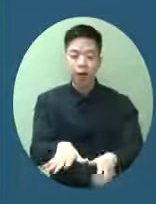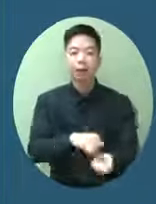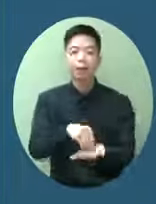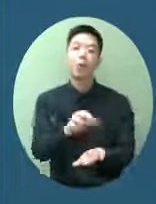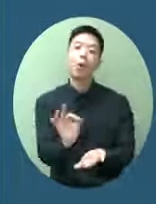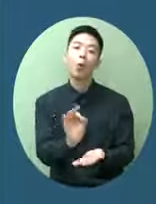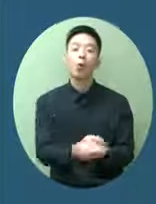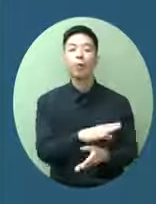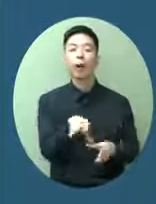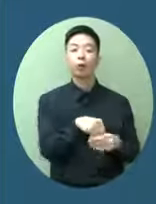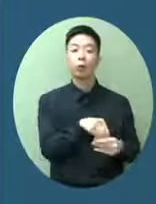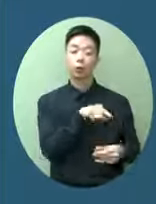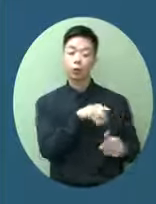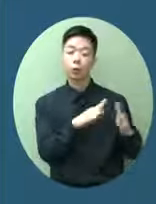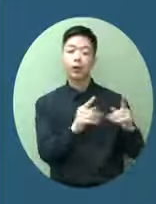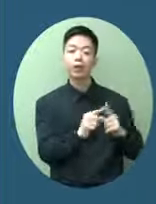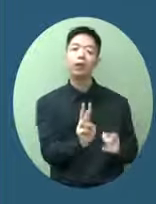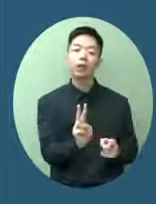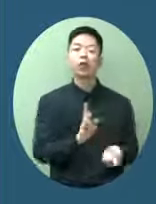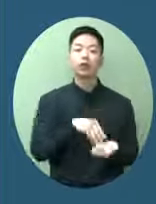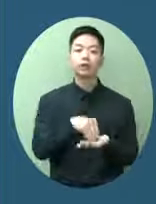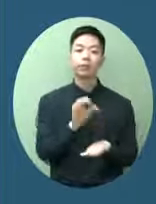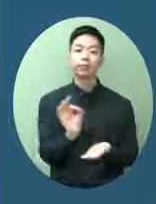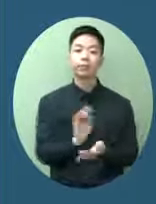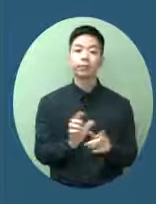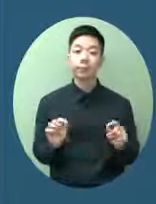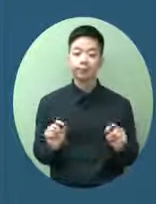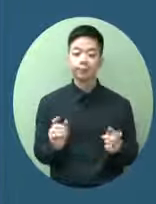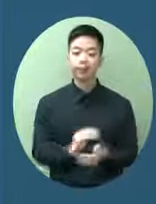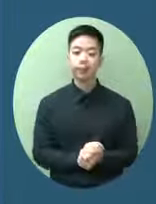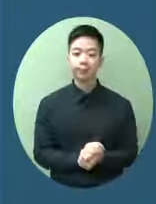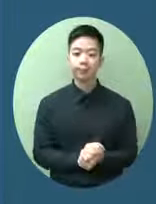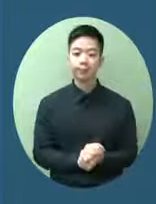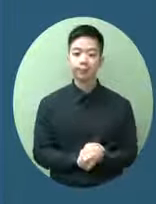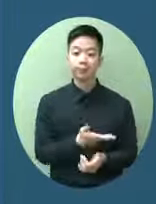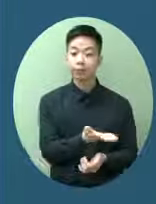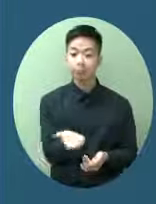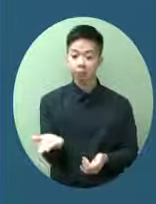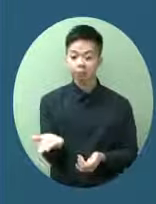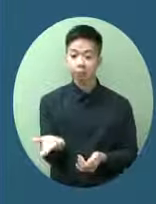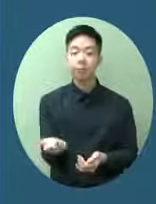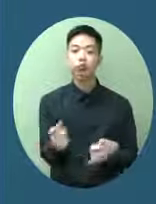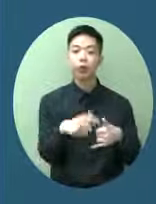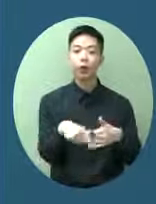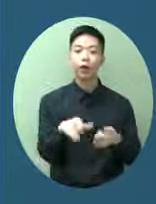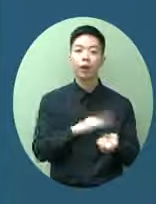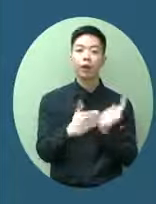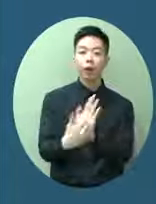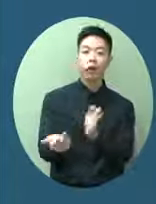家人所以說明香港市民在個人的防護工作是做得非常好的